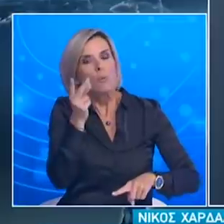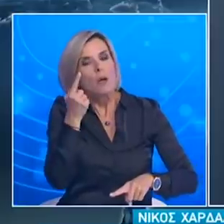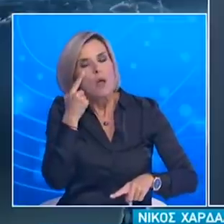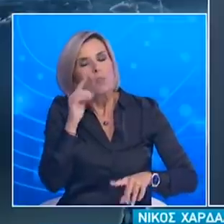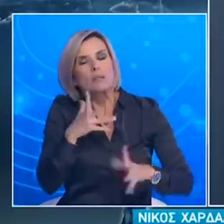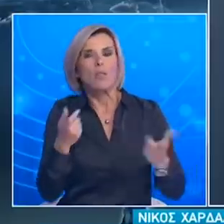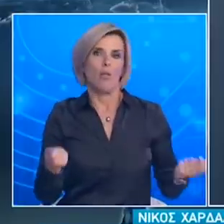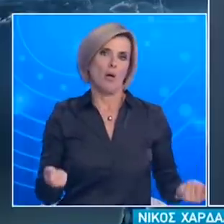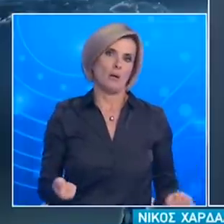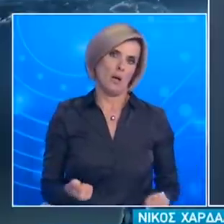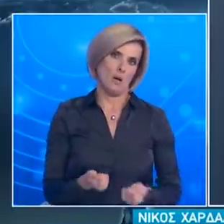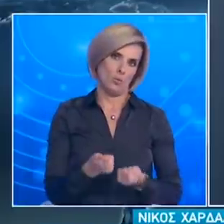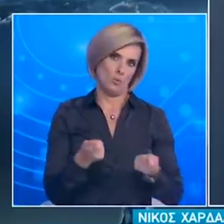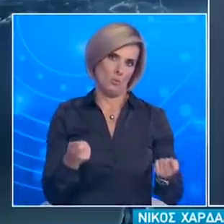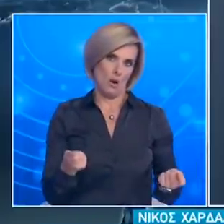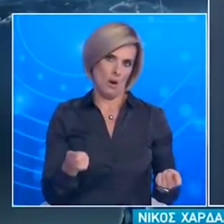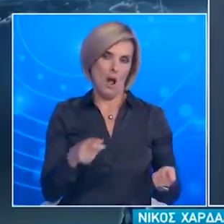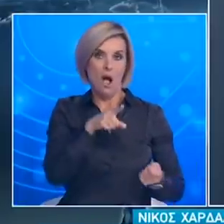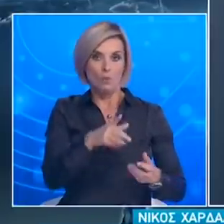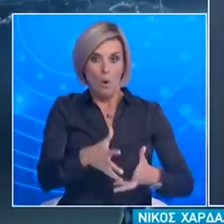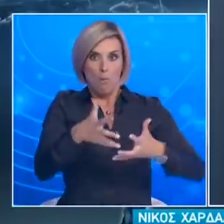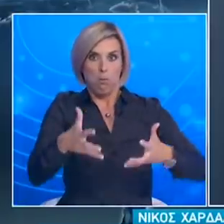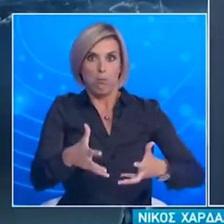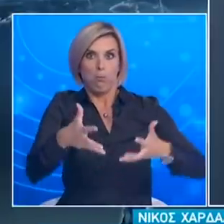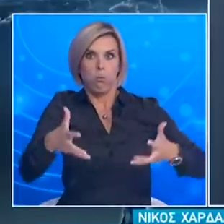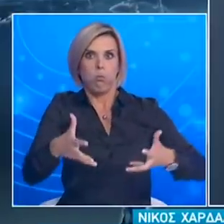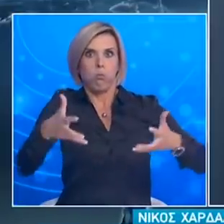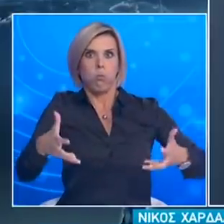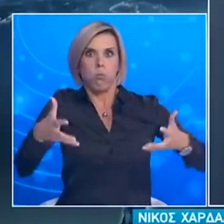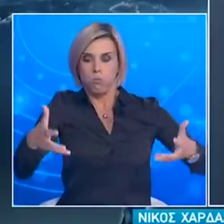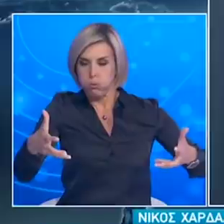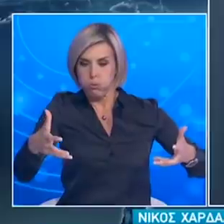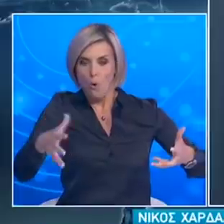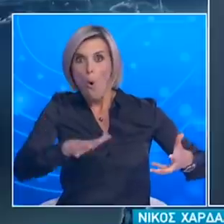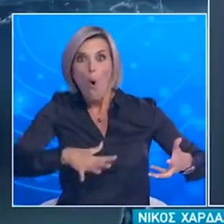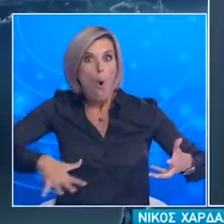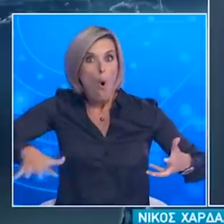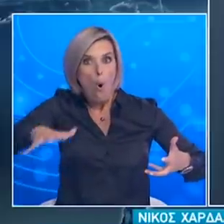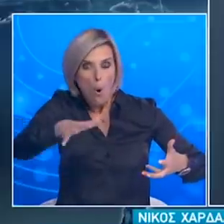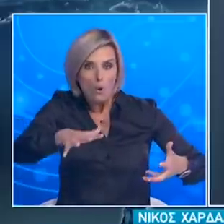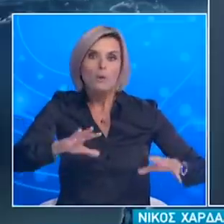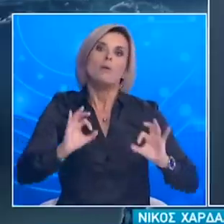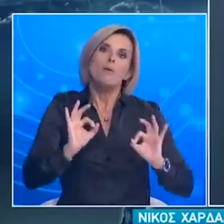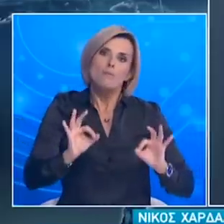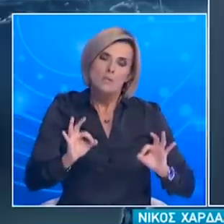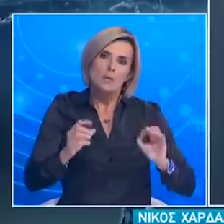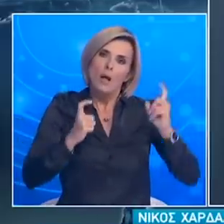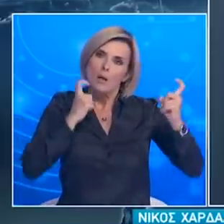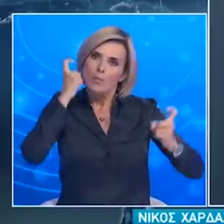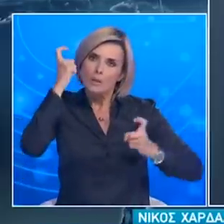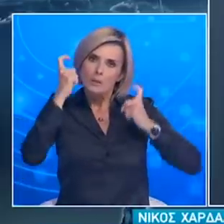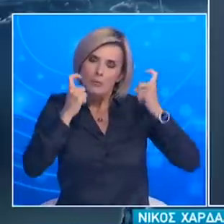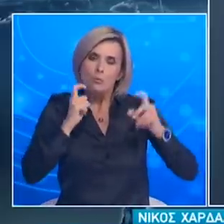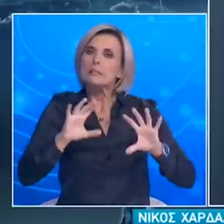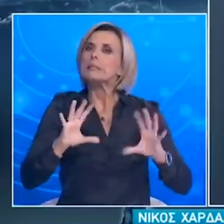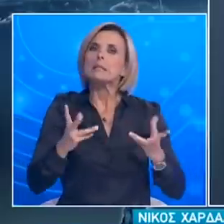αν φτάσουμε σε ένα σημείο που όλοι αυτοί οι κύκλοι έχουν ανοίξει ο ένας στέμνη των άλλων προφανώς θα αναζητήσουμε κάποια